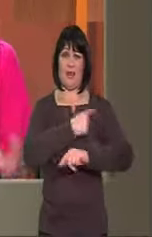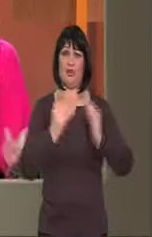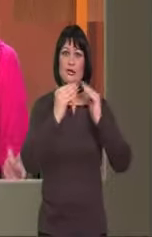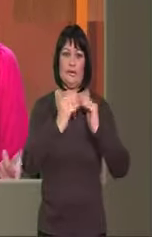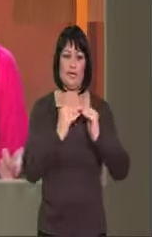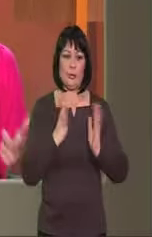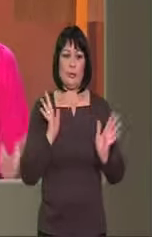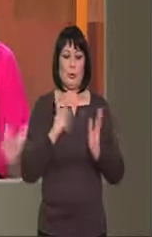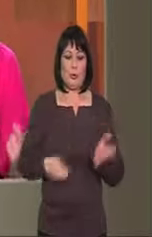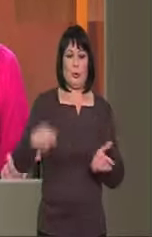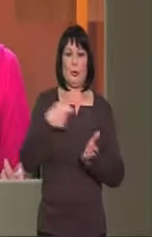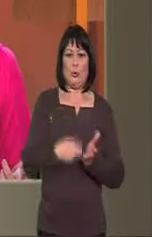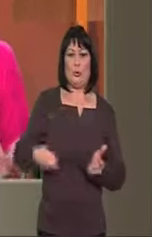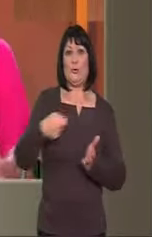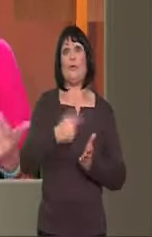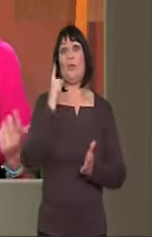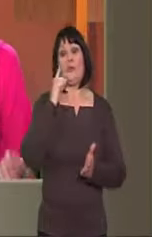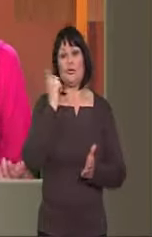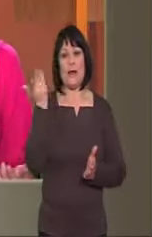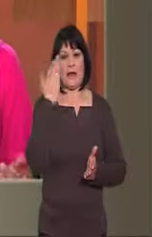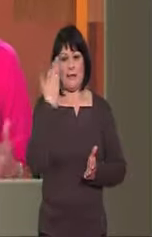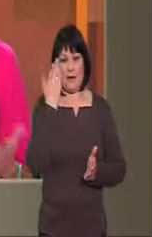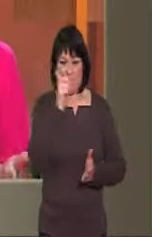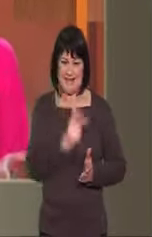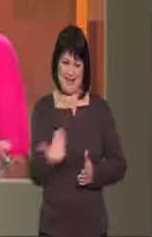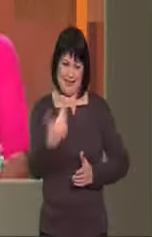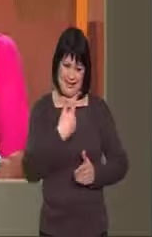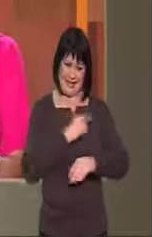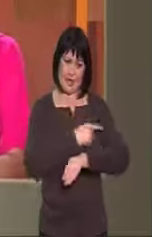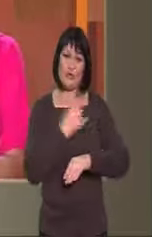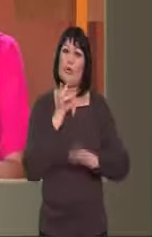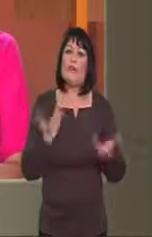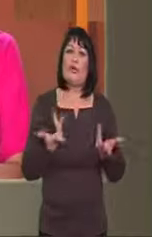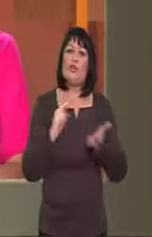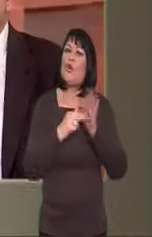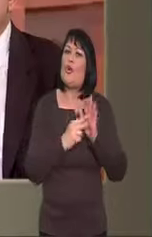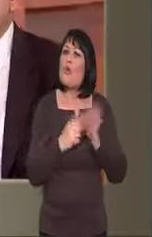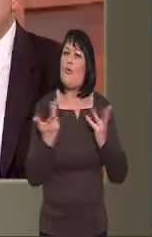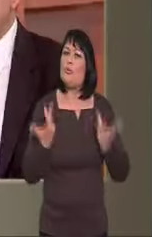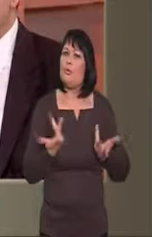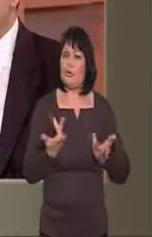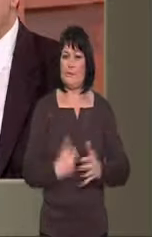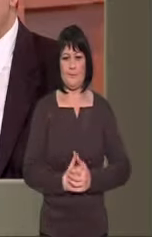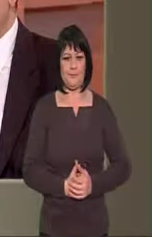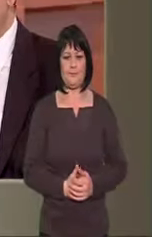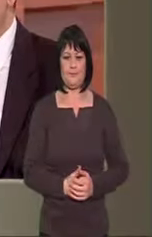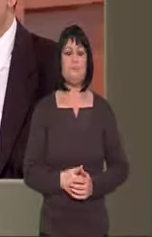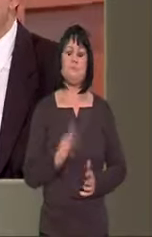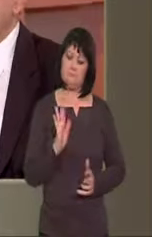λέμε θα δώσουμε το κάτι παραπάνω, επειδή ο ίδιος θα έρθει. Γιατί, πώς γίνεται? Κοιτάξτε, το